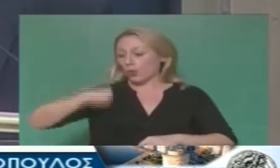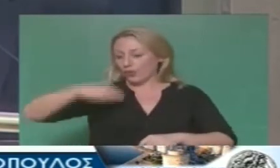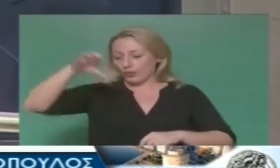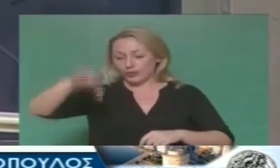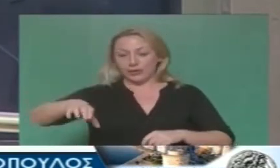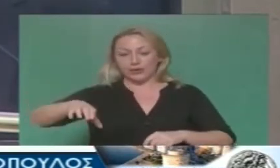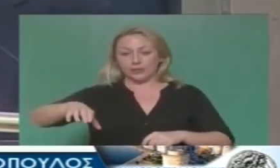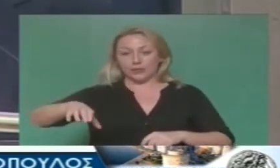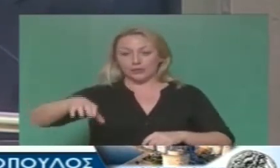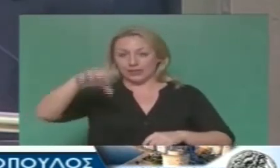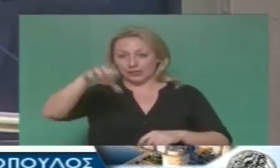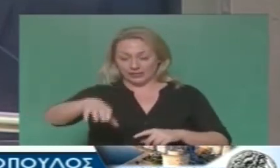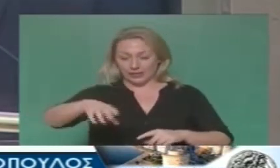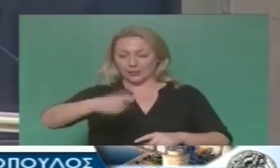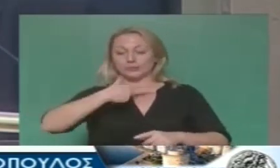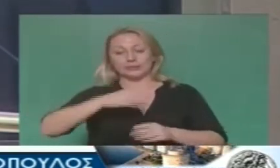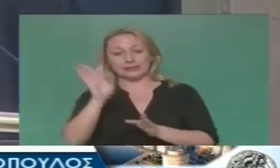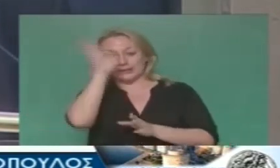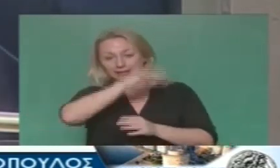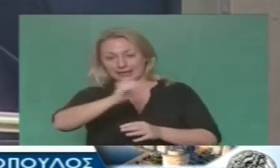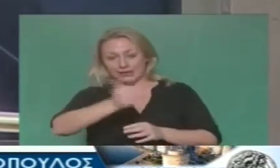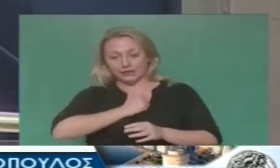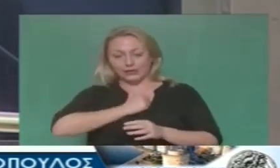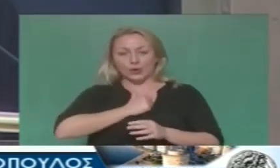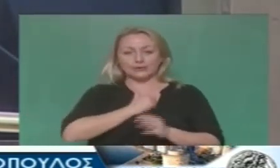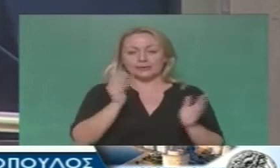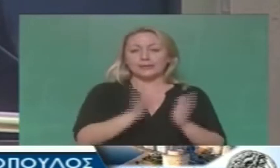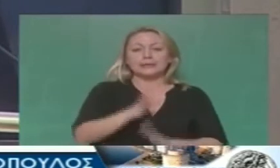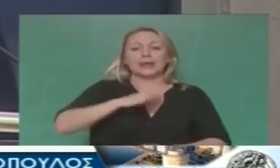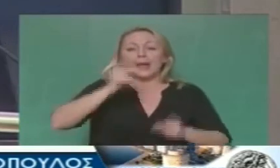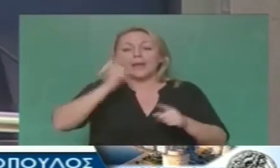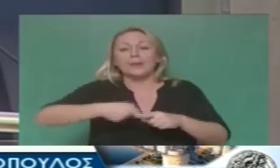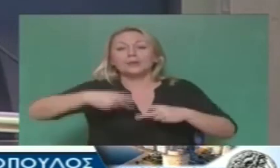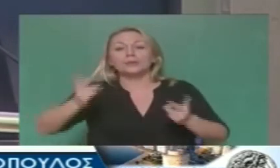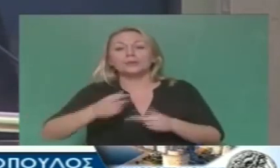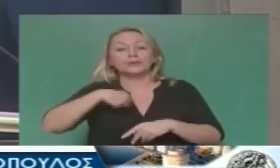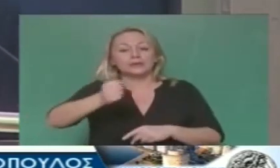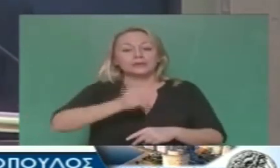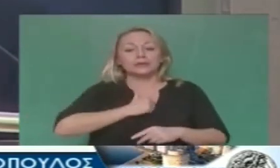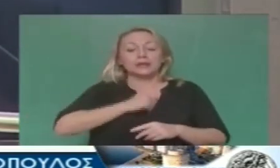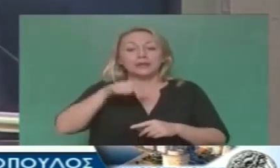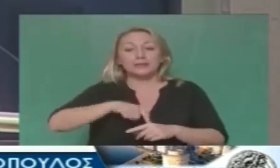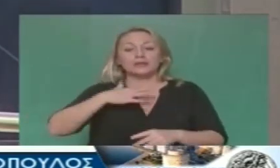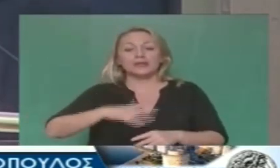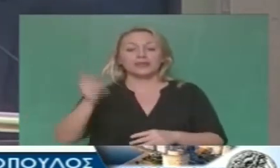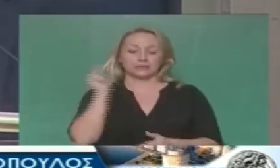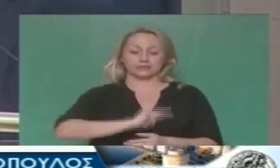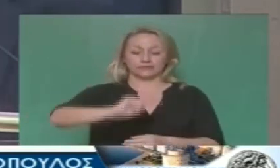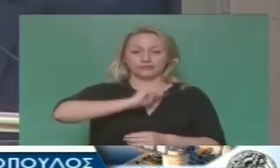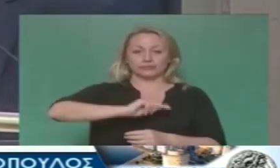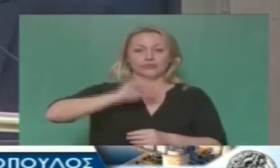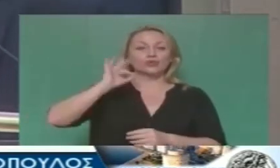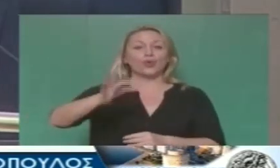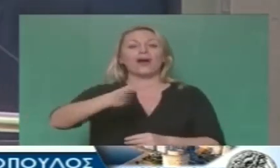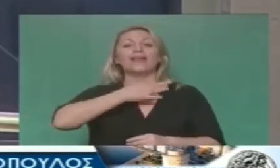προθάλαμος των ιδιωτών ούτε ο ιδιώτης μικρός ή μεγάλος να παίζει και να κερδοσκοπεί με βάση την